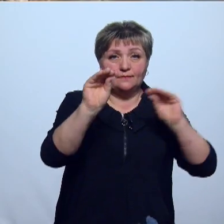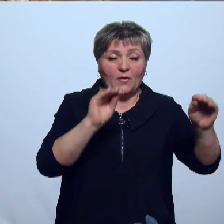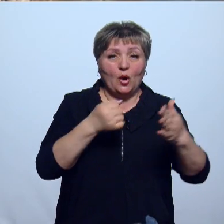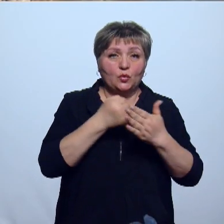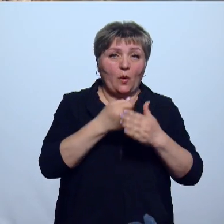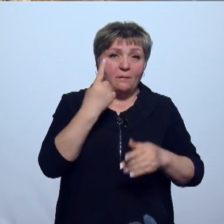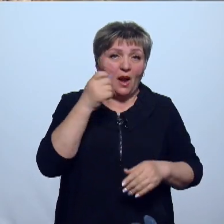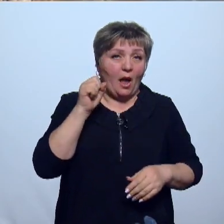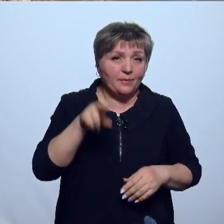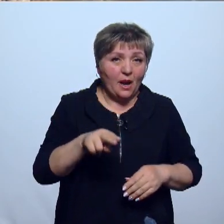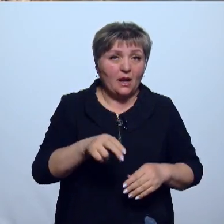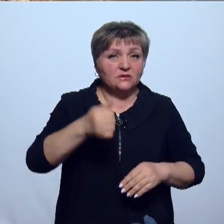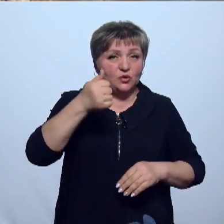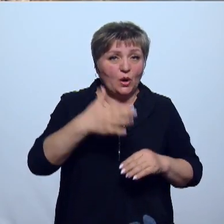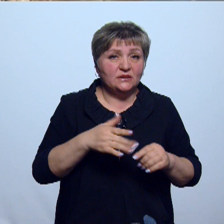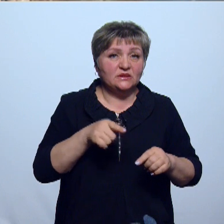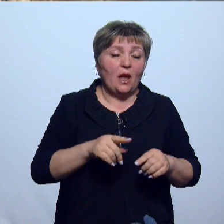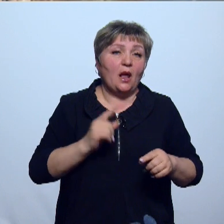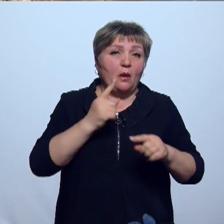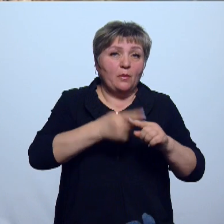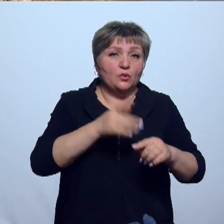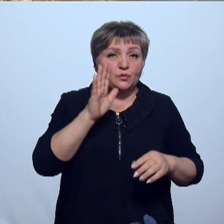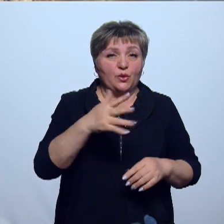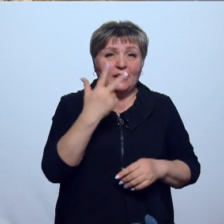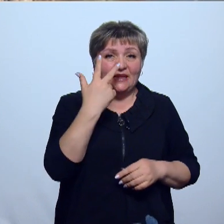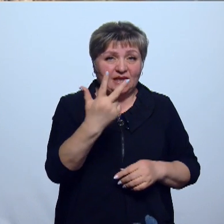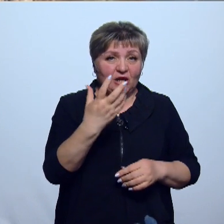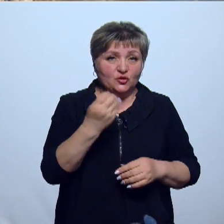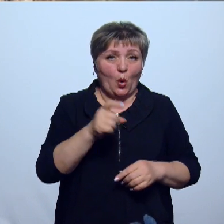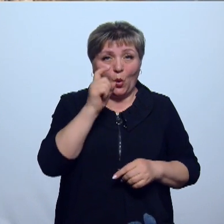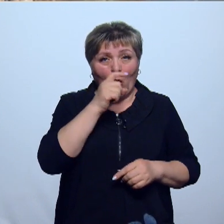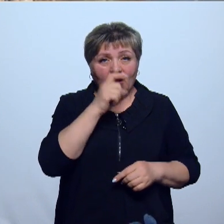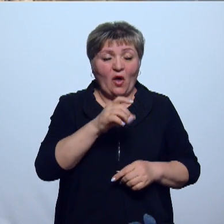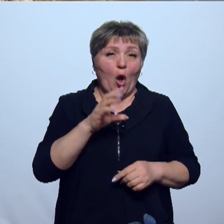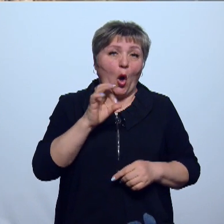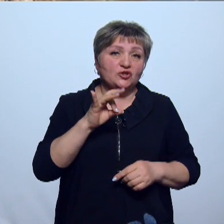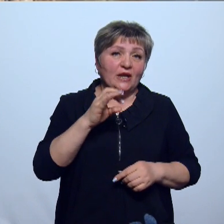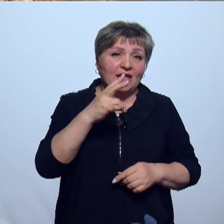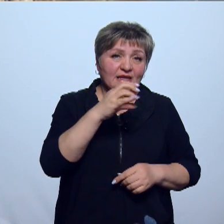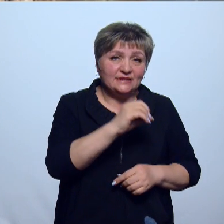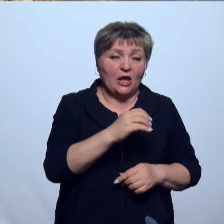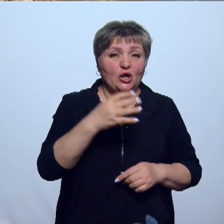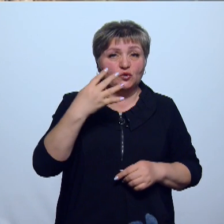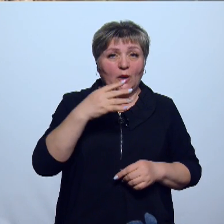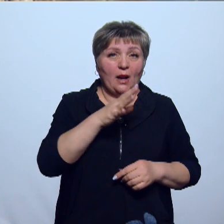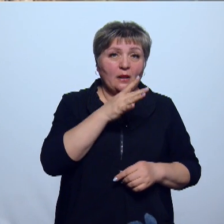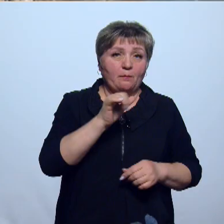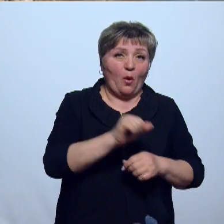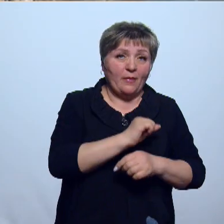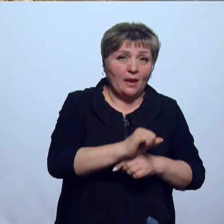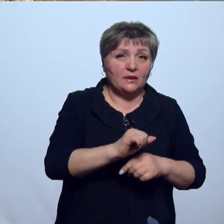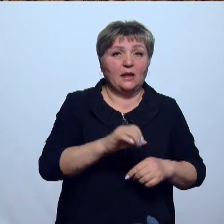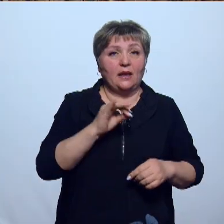апреля на столичных дорогах появится еще три. Это на Липкнехта-Горького, Ордженикидзе, 40 лет победы и на улице Петрова.